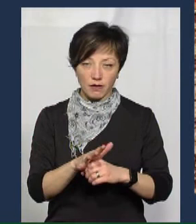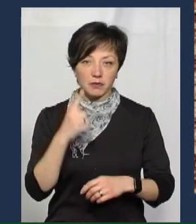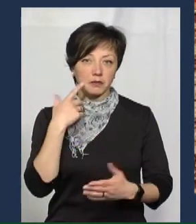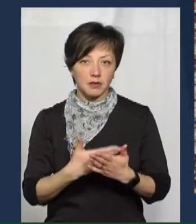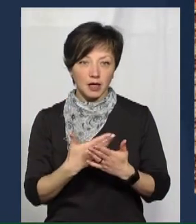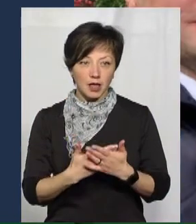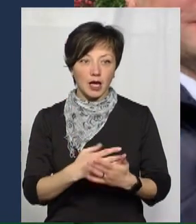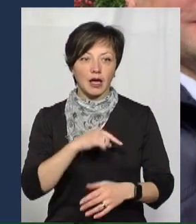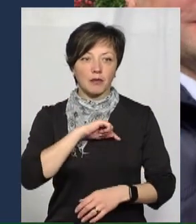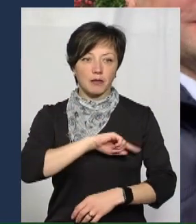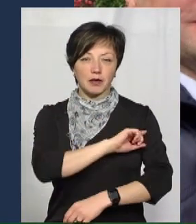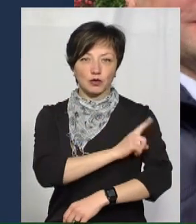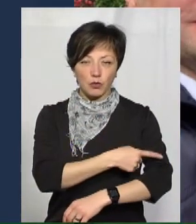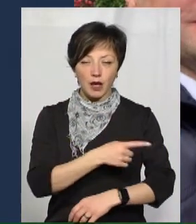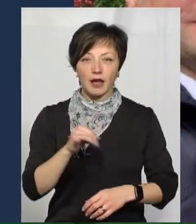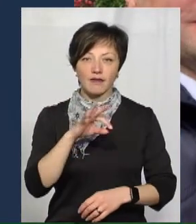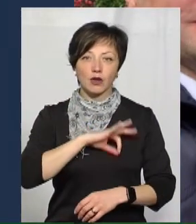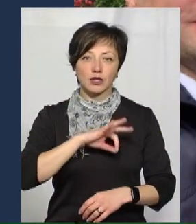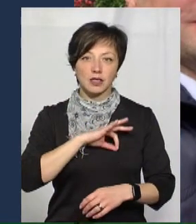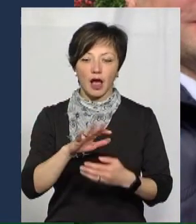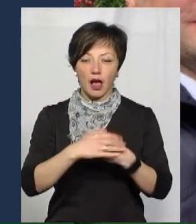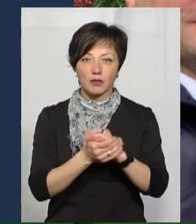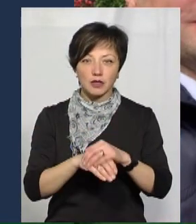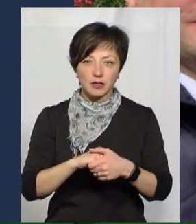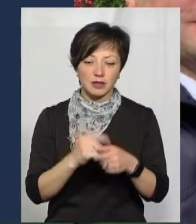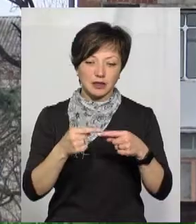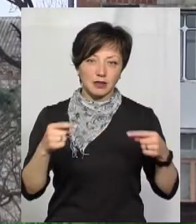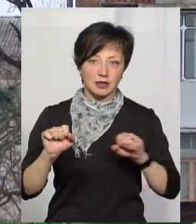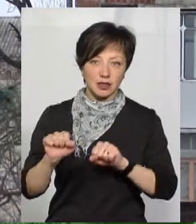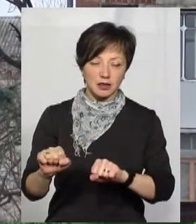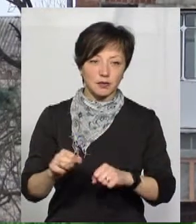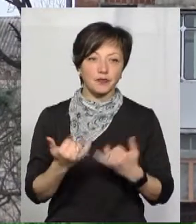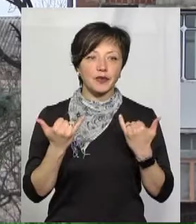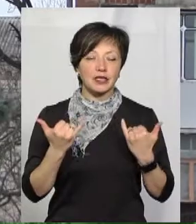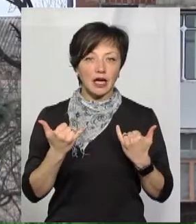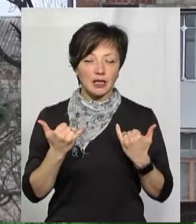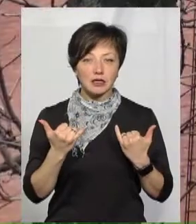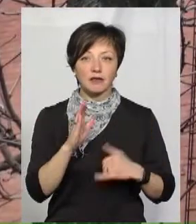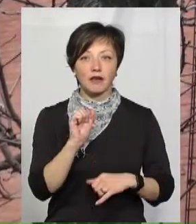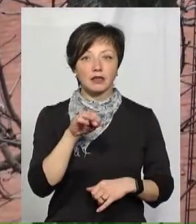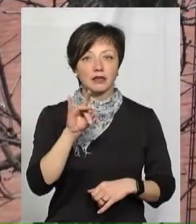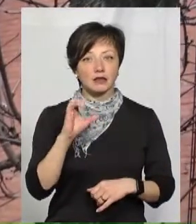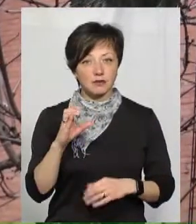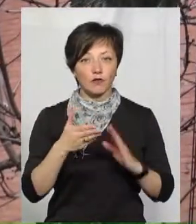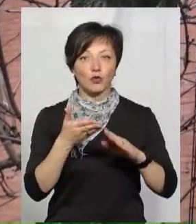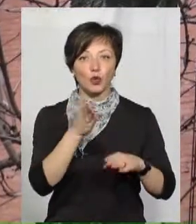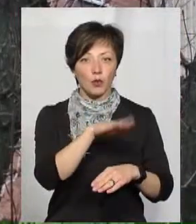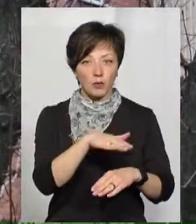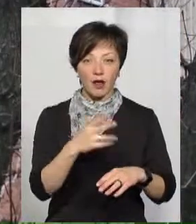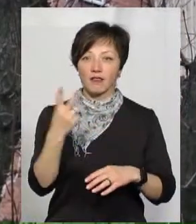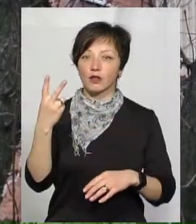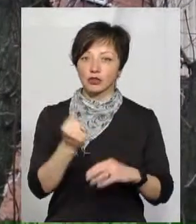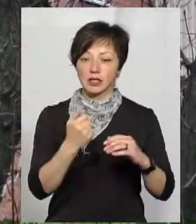завдяки місному імунітету та використанню антисептиків і засобів захисту. Зараз Володимир Ватрас уже вдома. Перебуває на